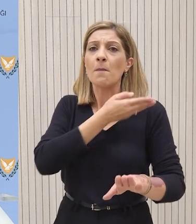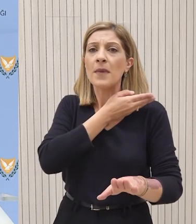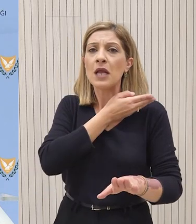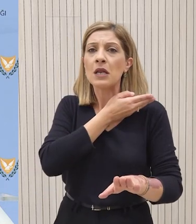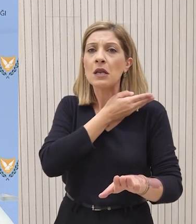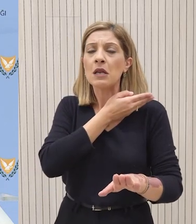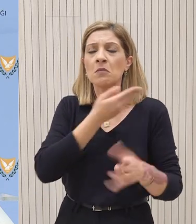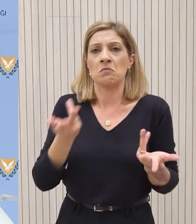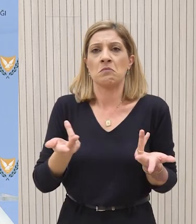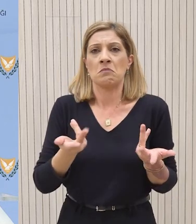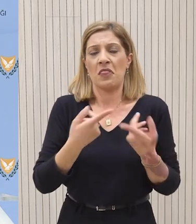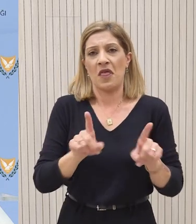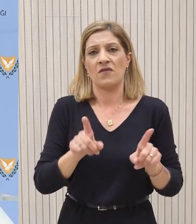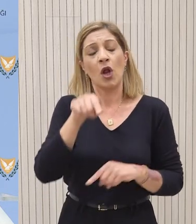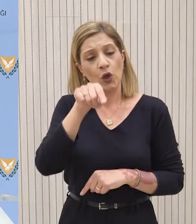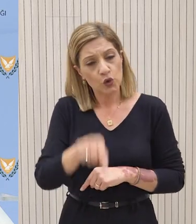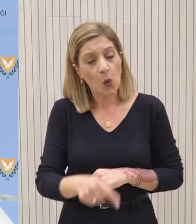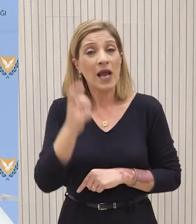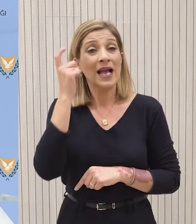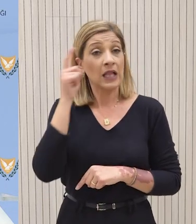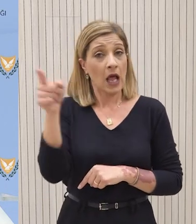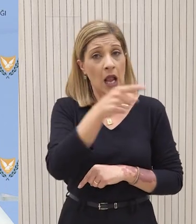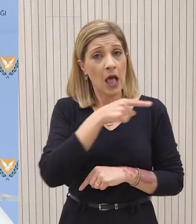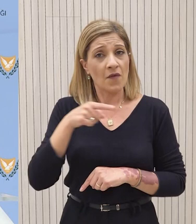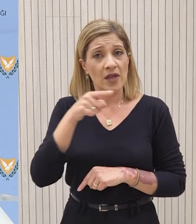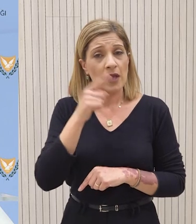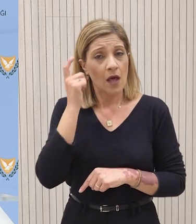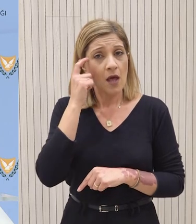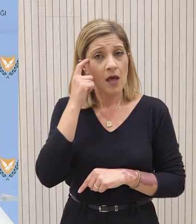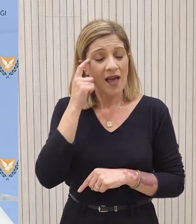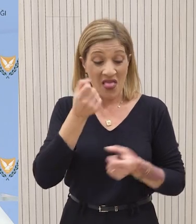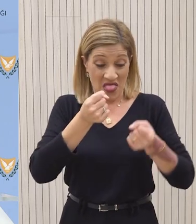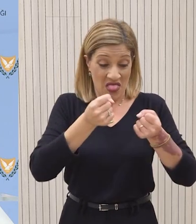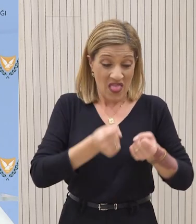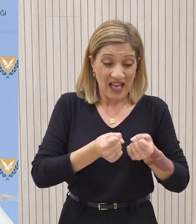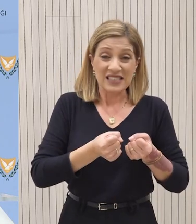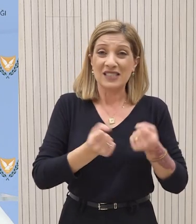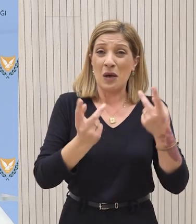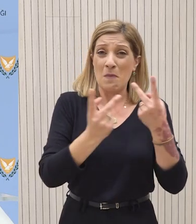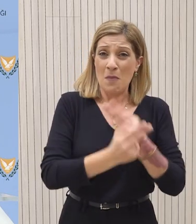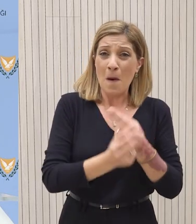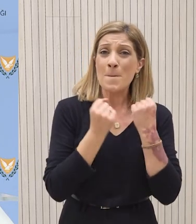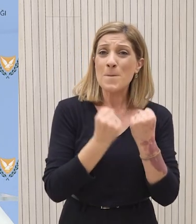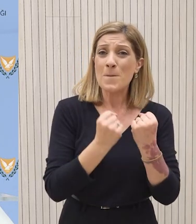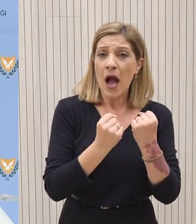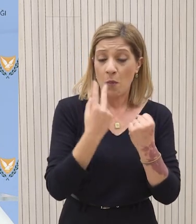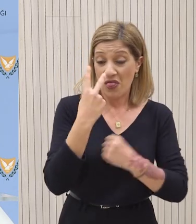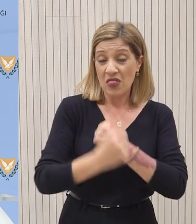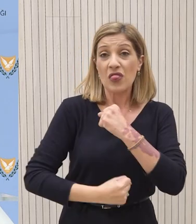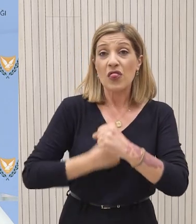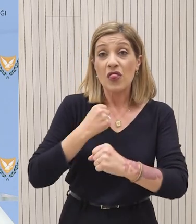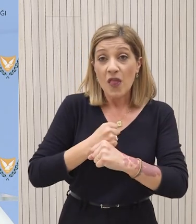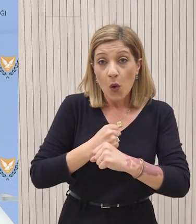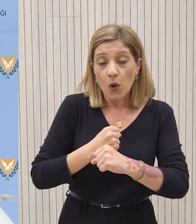γινόταν καν. Την ίδια στιγμή αντιλαμβάνεστε ότι οι αποπαγοποίησεις θέσεων είναι κάτι που τα τελευταία δύο χρόνια, όπως πολύ